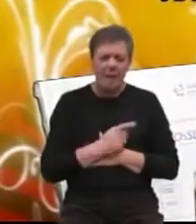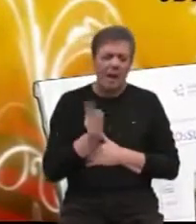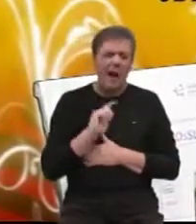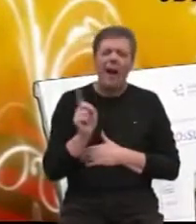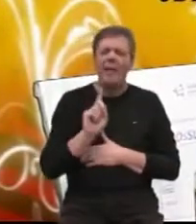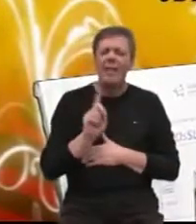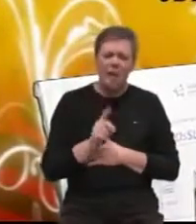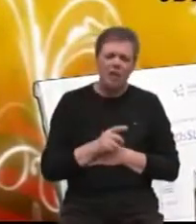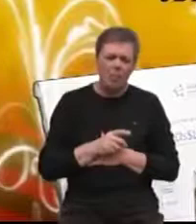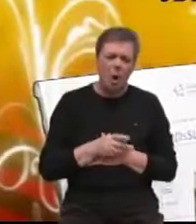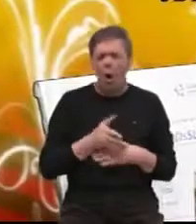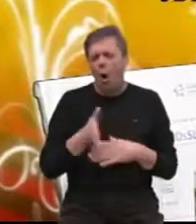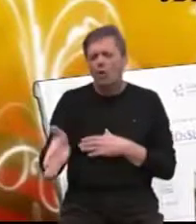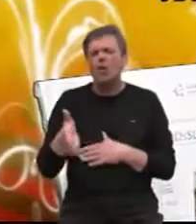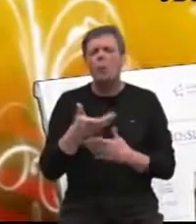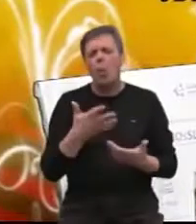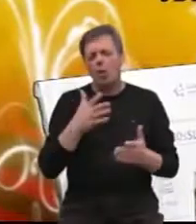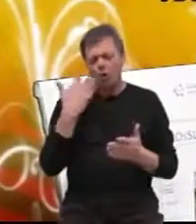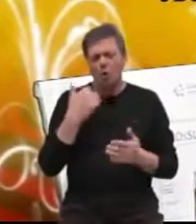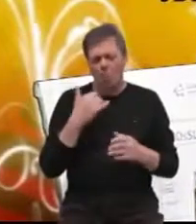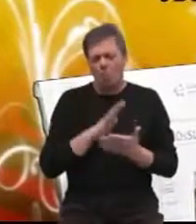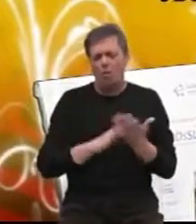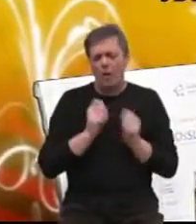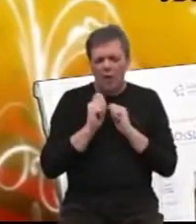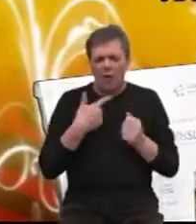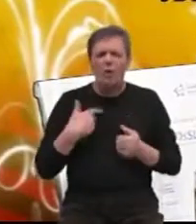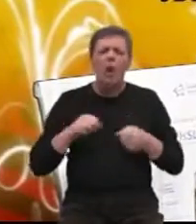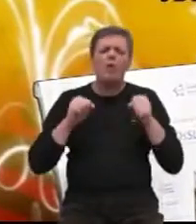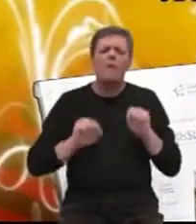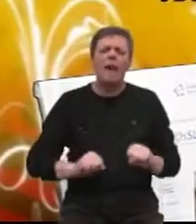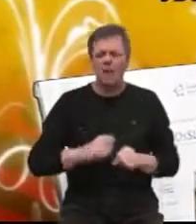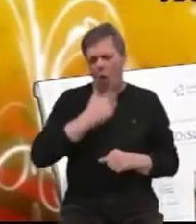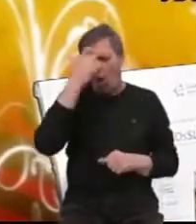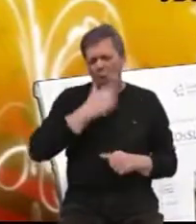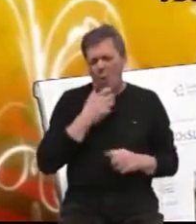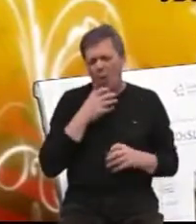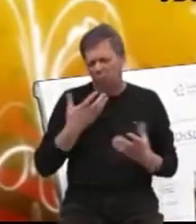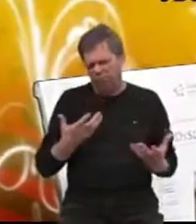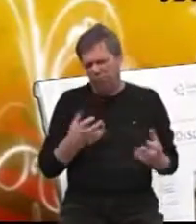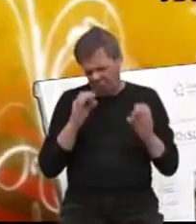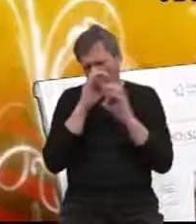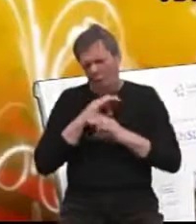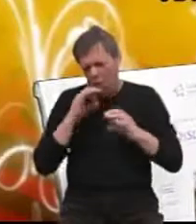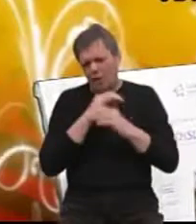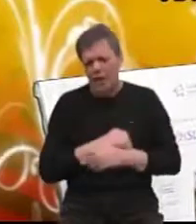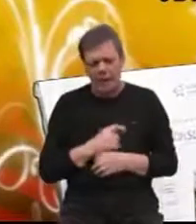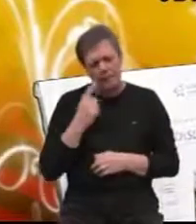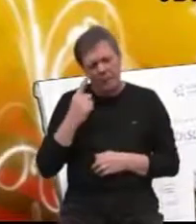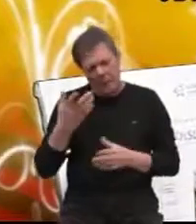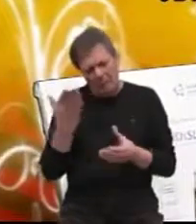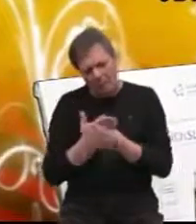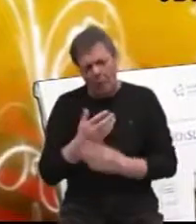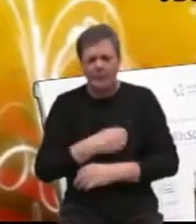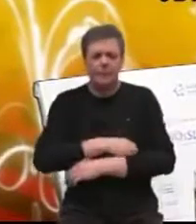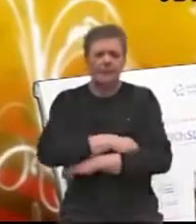nećemo otići u ono što smo sad počene razgovarati u naše vlastito i osobno ogorčenje kako je društvo. Pogledajmo jedan prilog, molim vas.